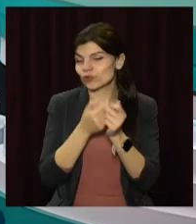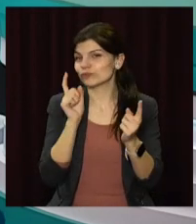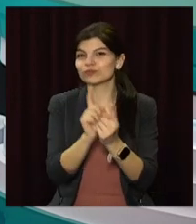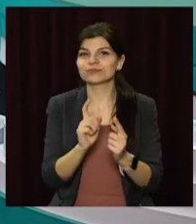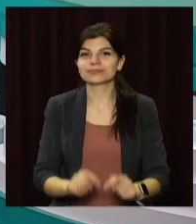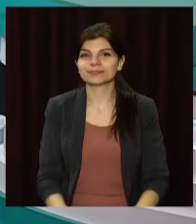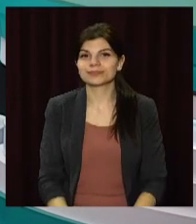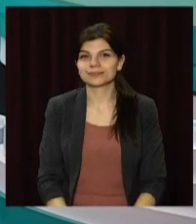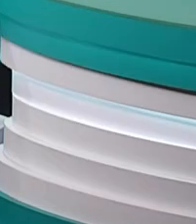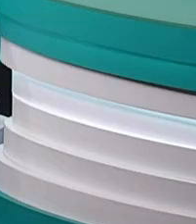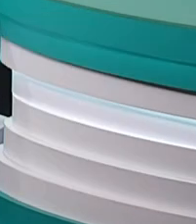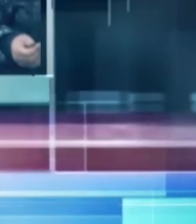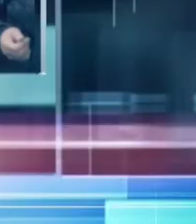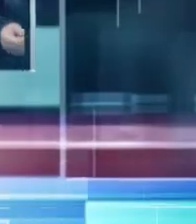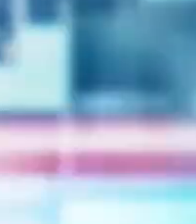зустрічі!